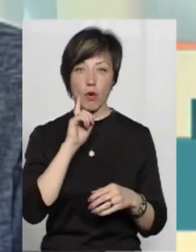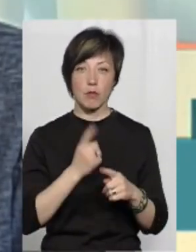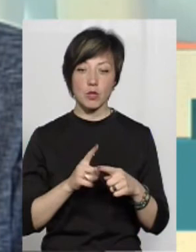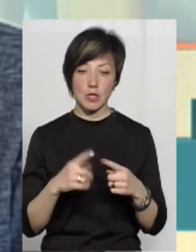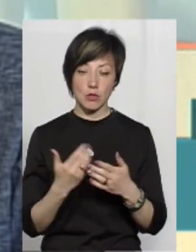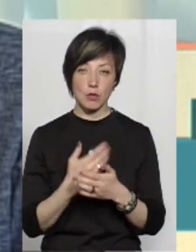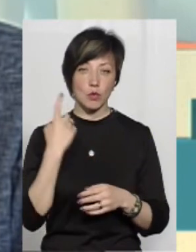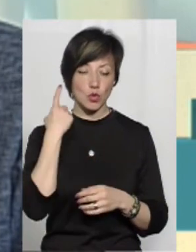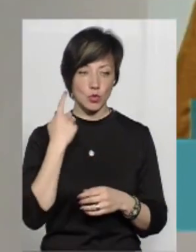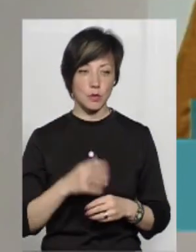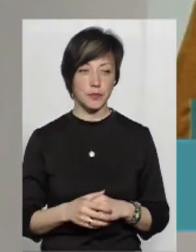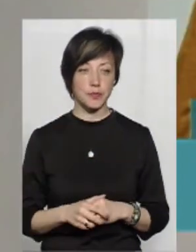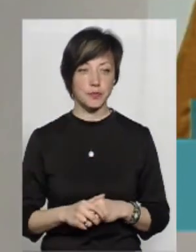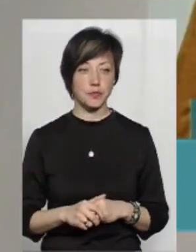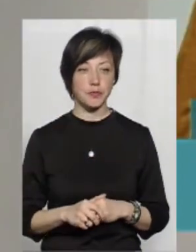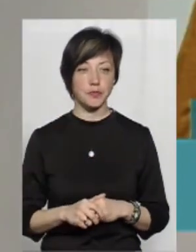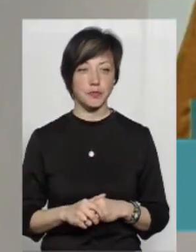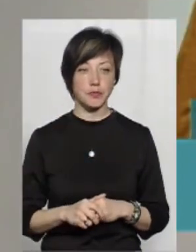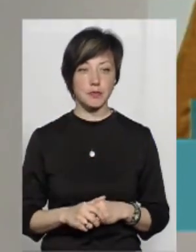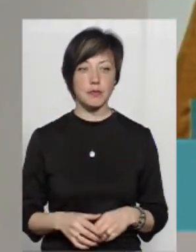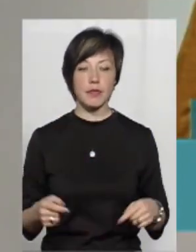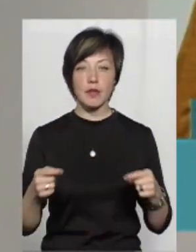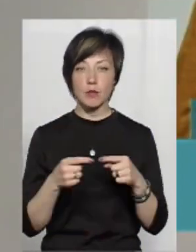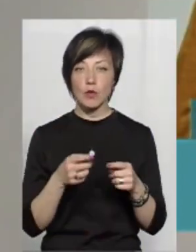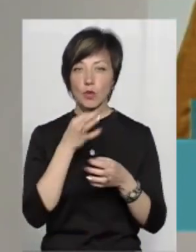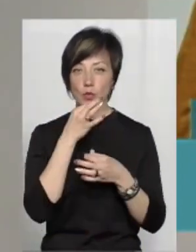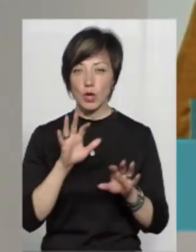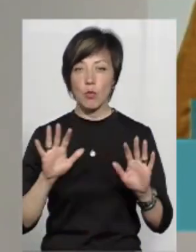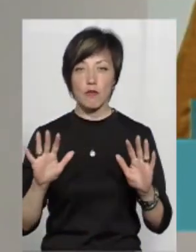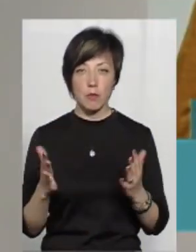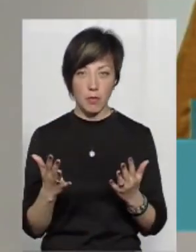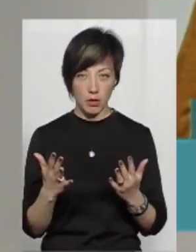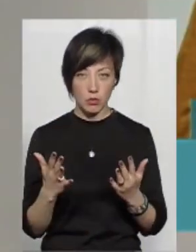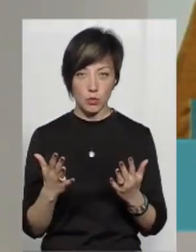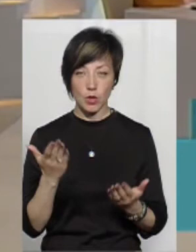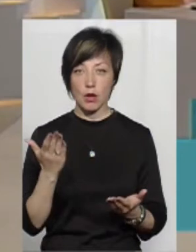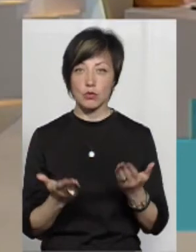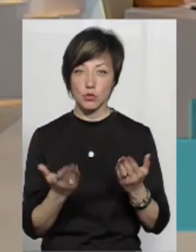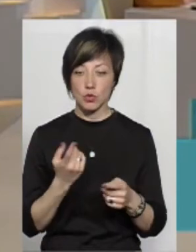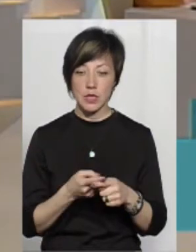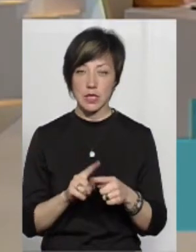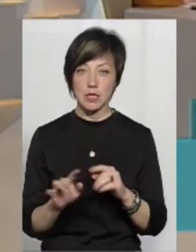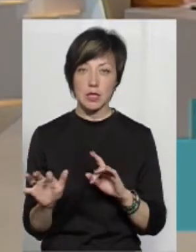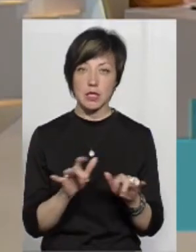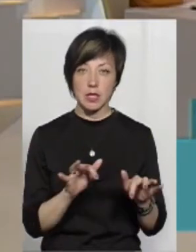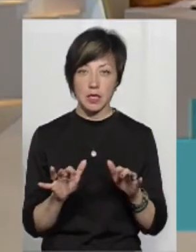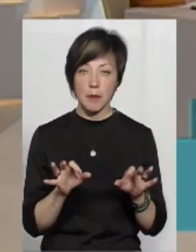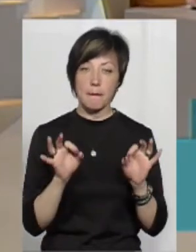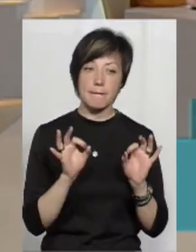про цей сюжет, який ми почули. Відповідно, в будь-якому випадку, якщо ці дії, там,